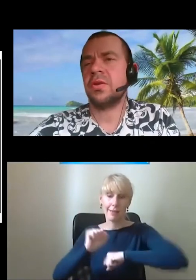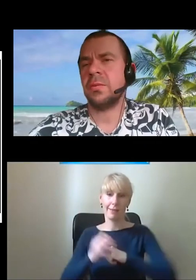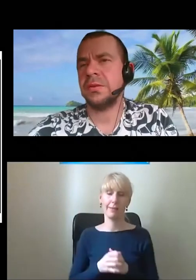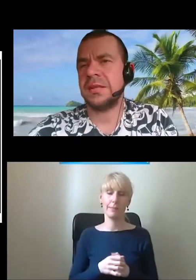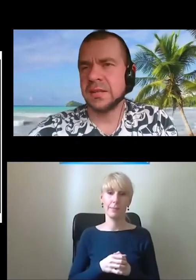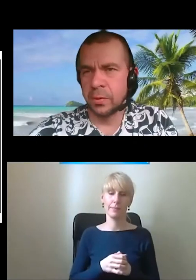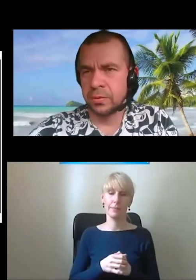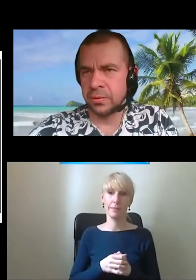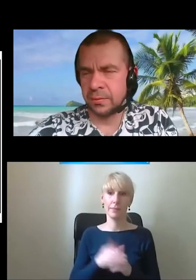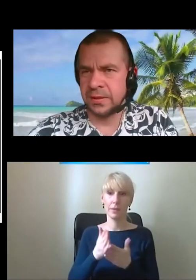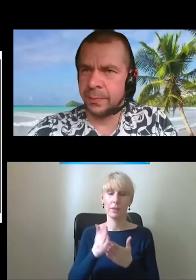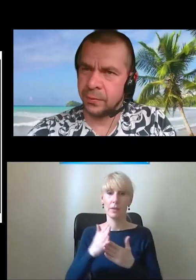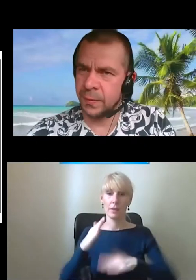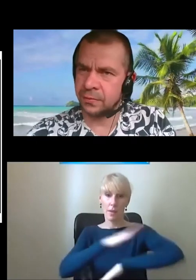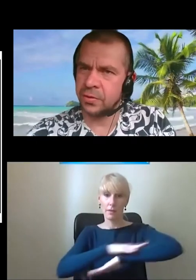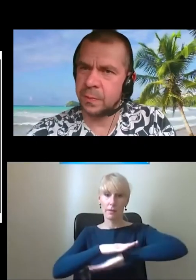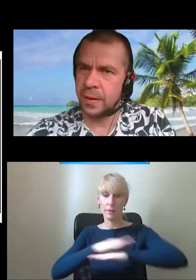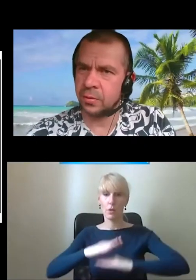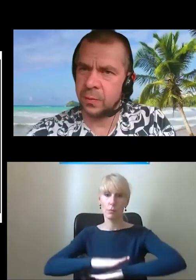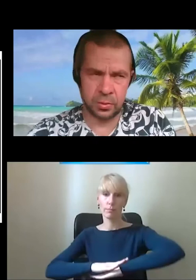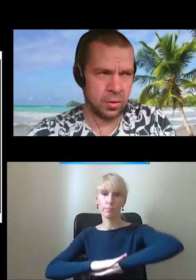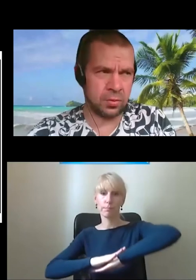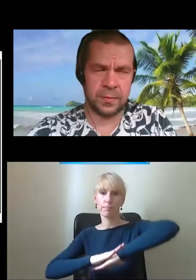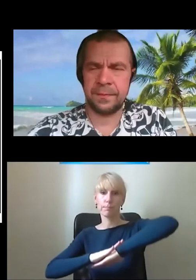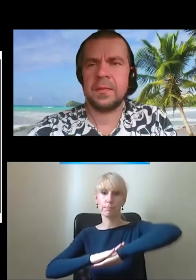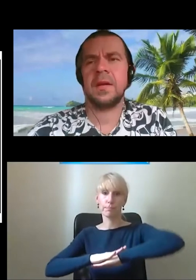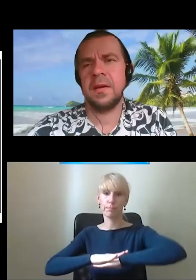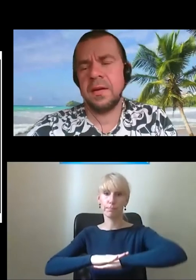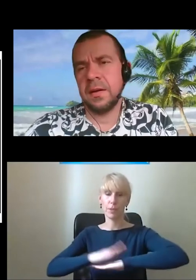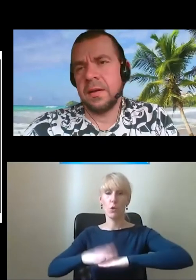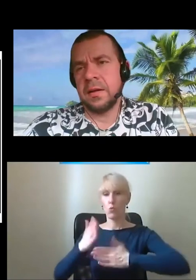brzydko mówiąc, transportu osoby z niepełnosprawnością z peronu do pociągu.